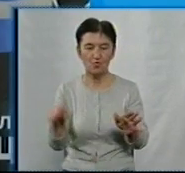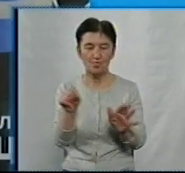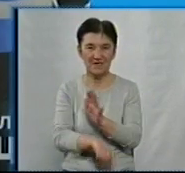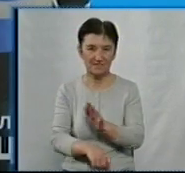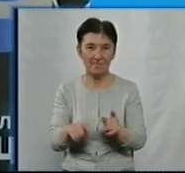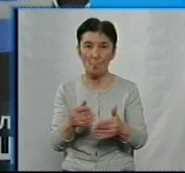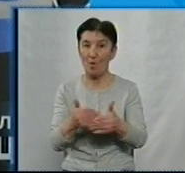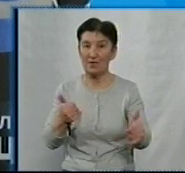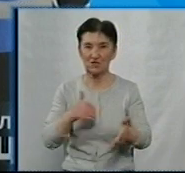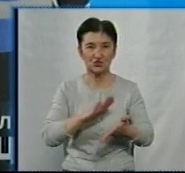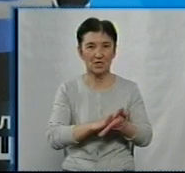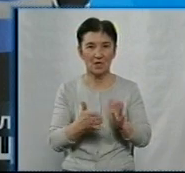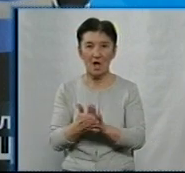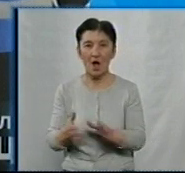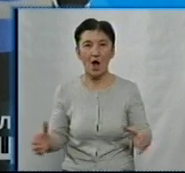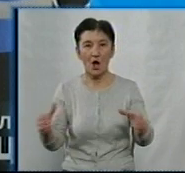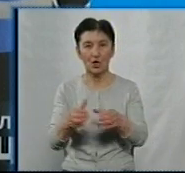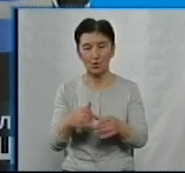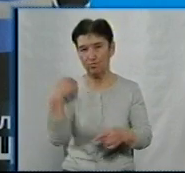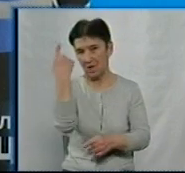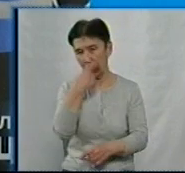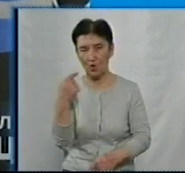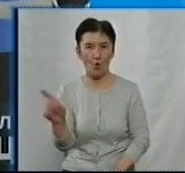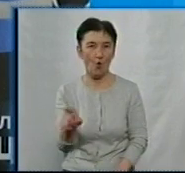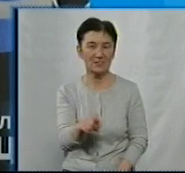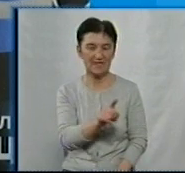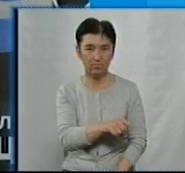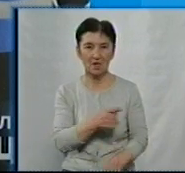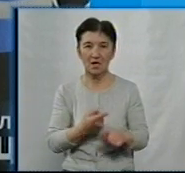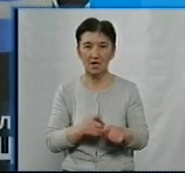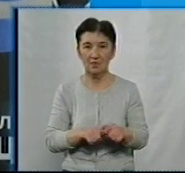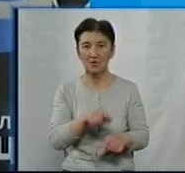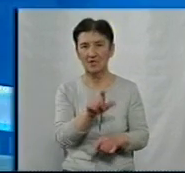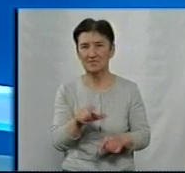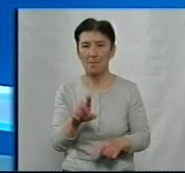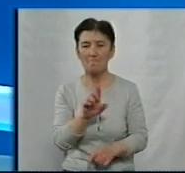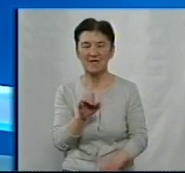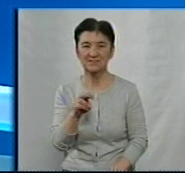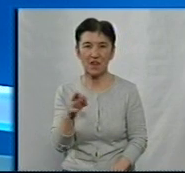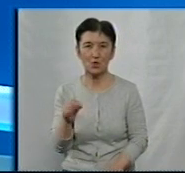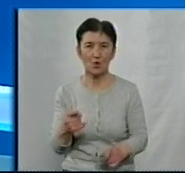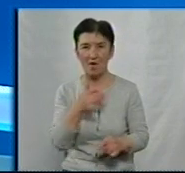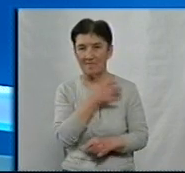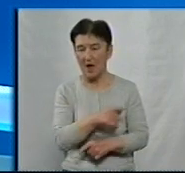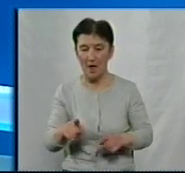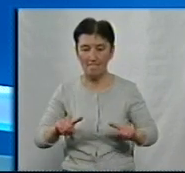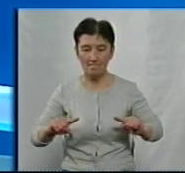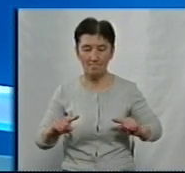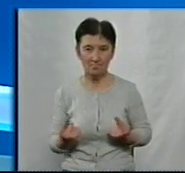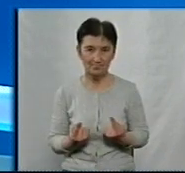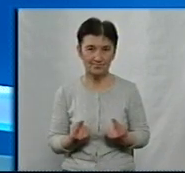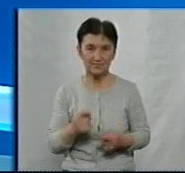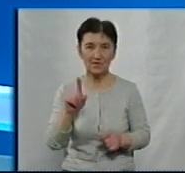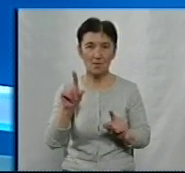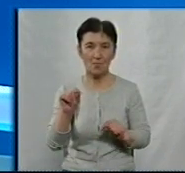попередньою згодою групою осіб. За словами речниці Національної поліції в області Віталіни Бевзенко, подробиці затримання у поліції прокоментують